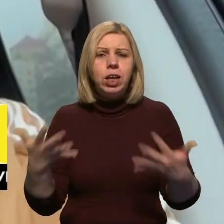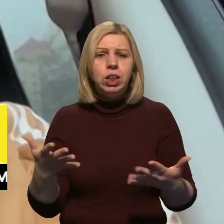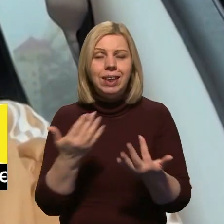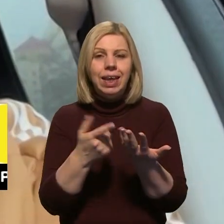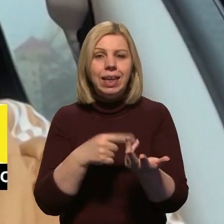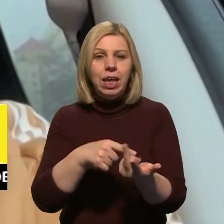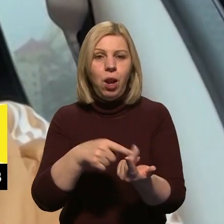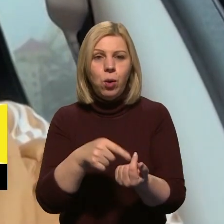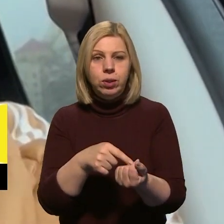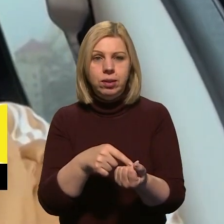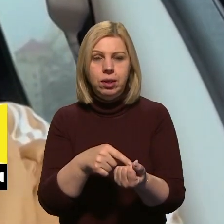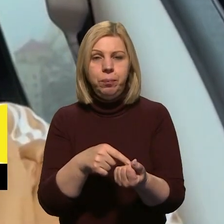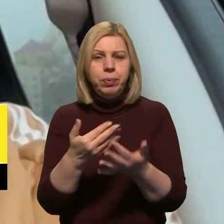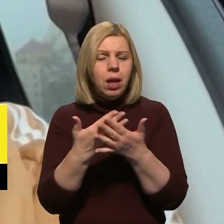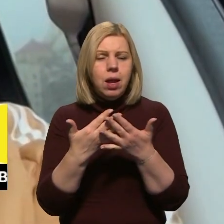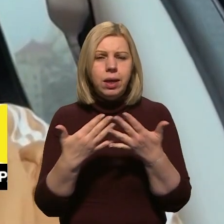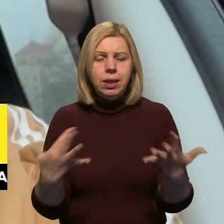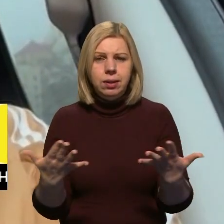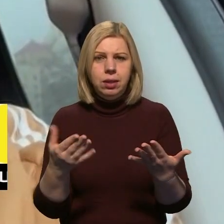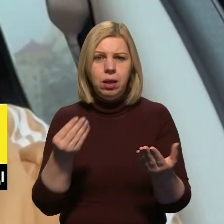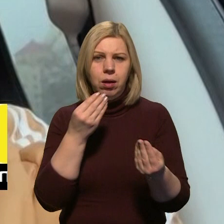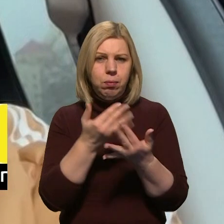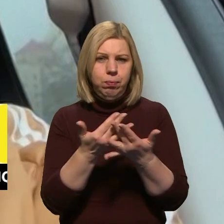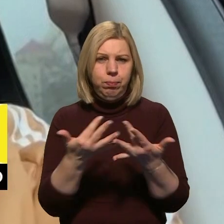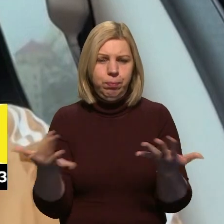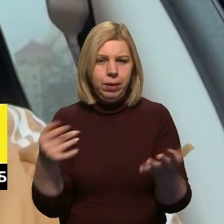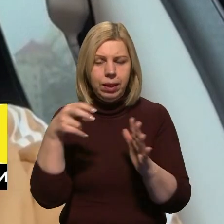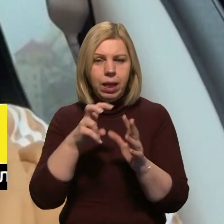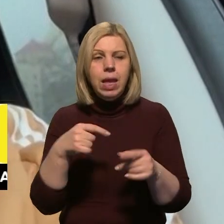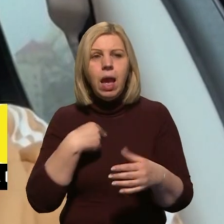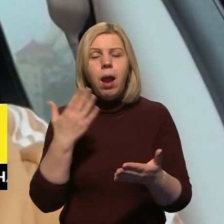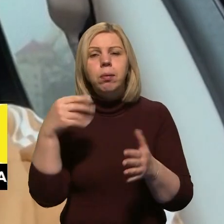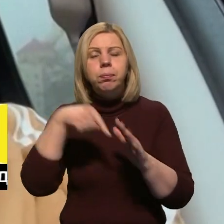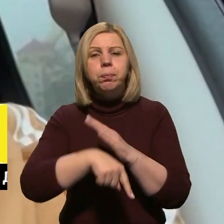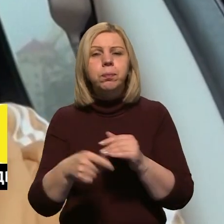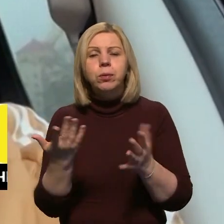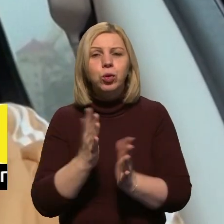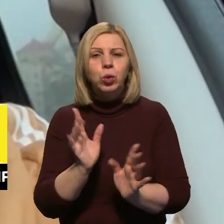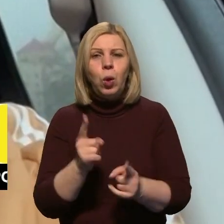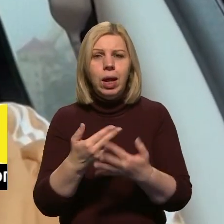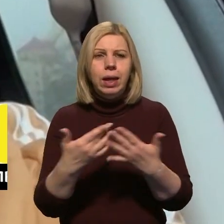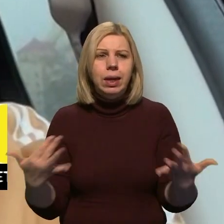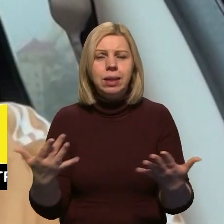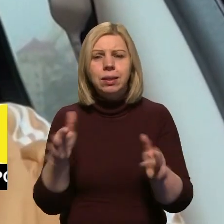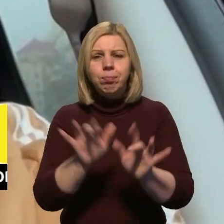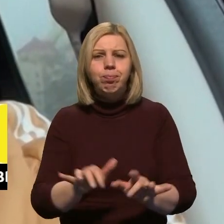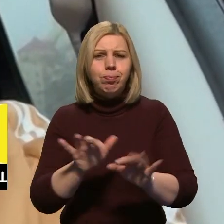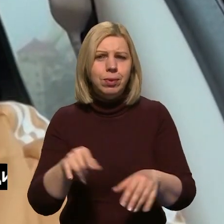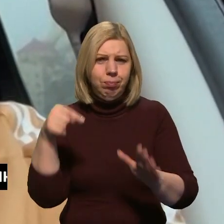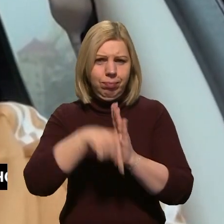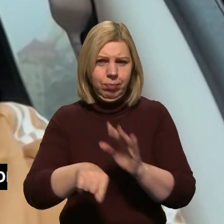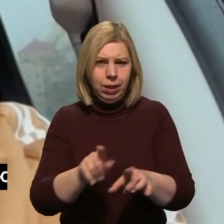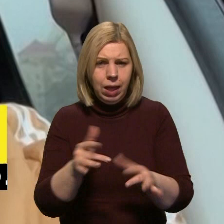кількості різних продуктів, я маю на увазі, різних IT-рішень і тому подібне.